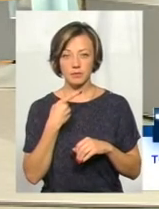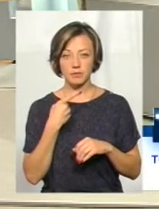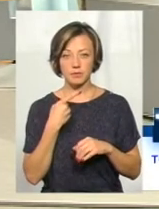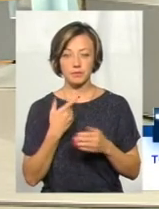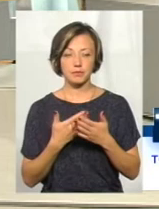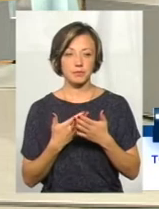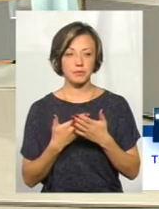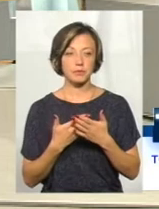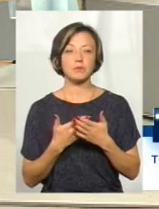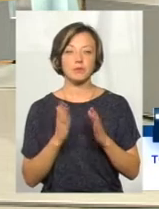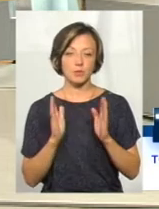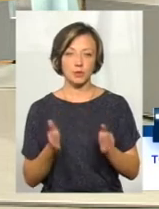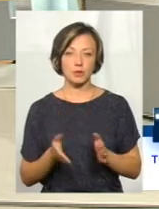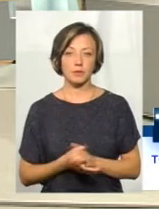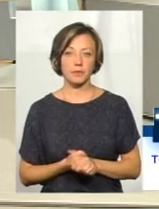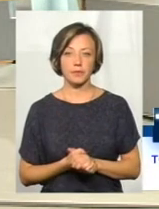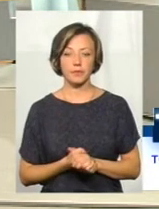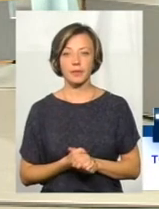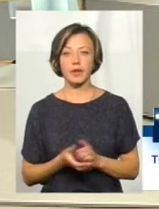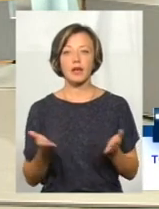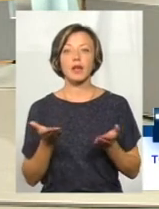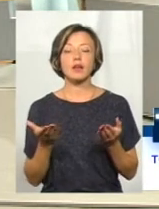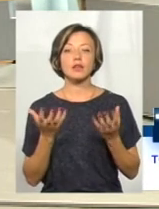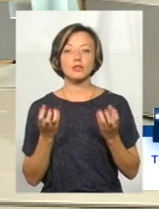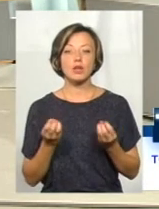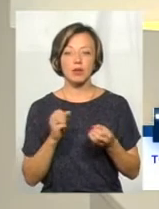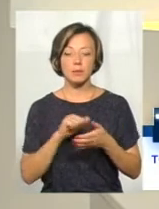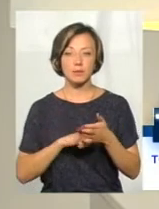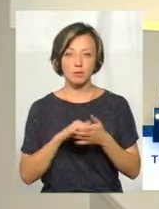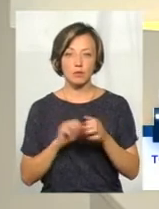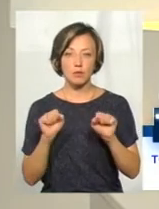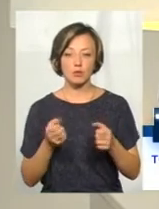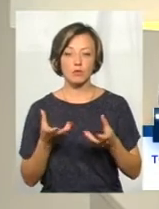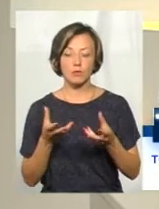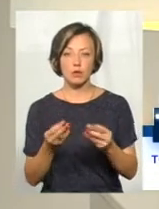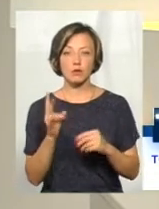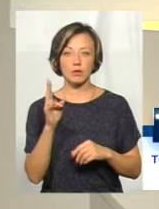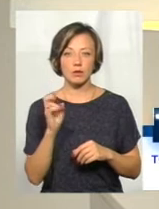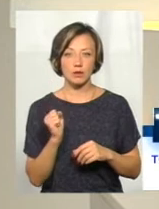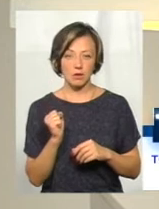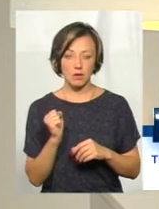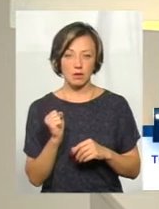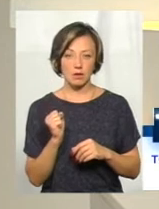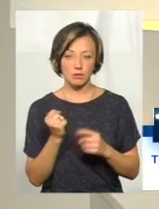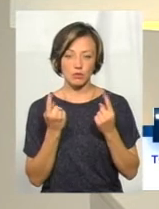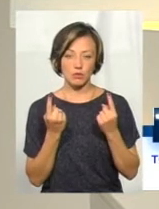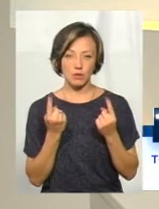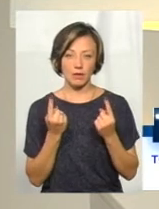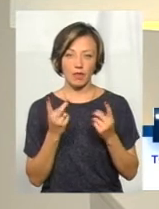він все ж таки відбудеться. Які ще чинники можуть вплинути на суттєве